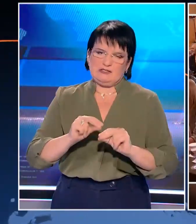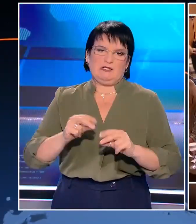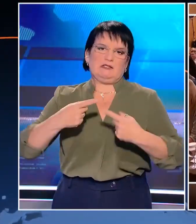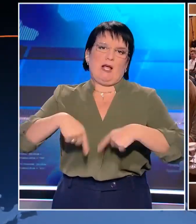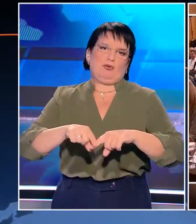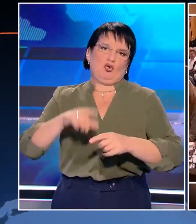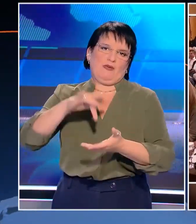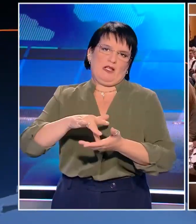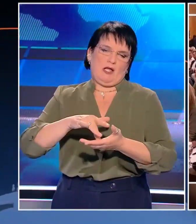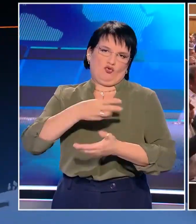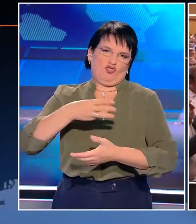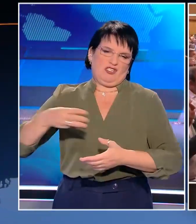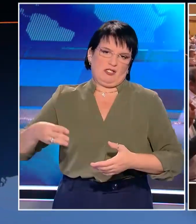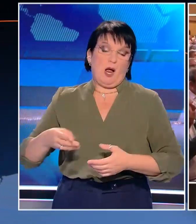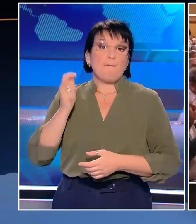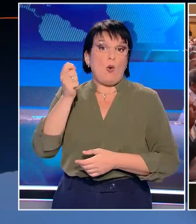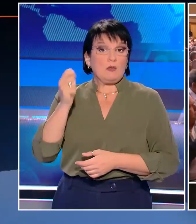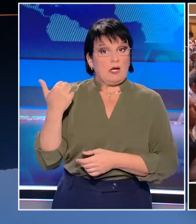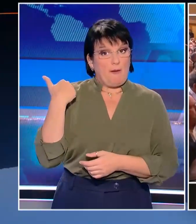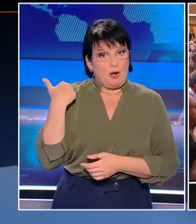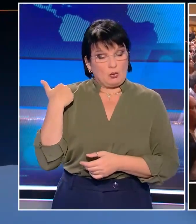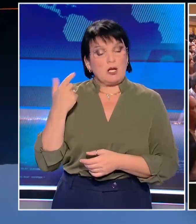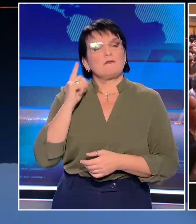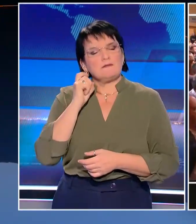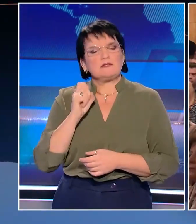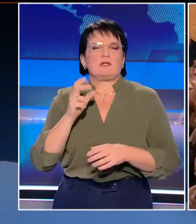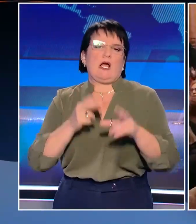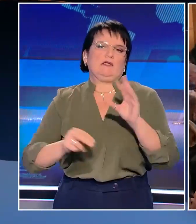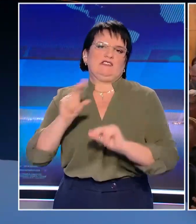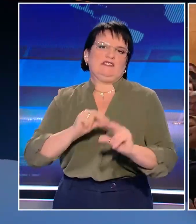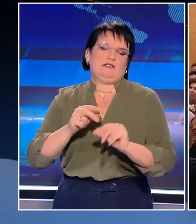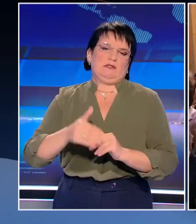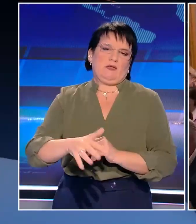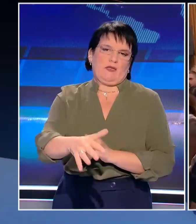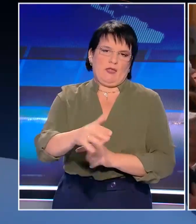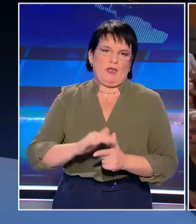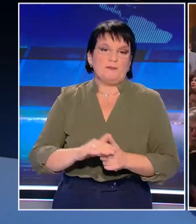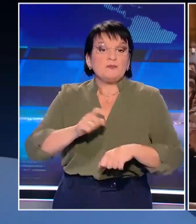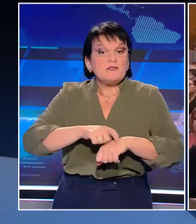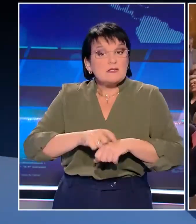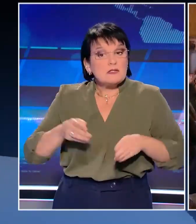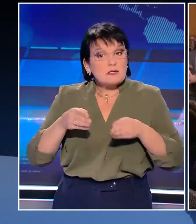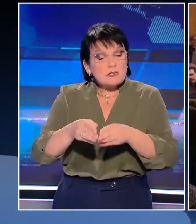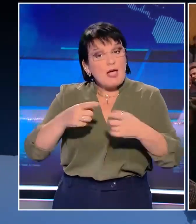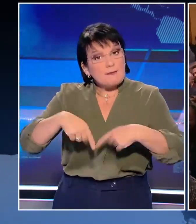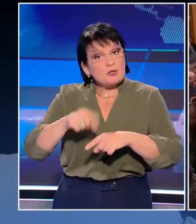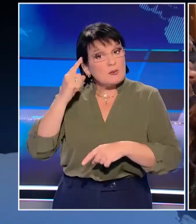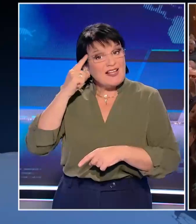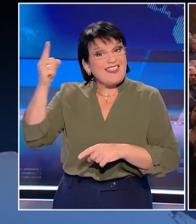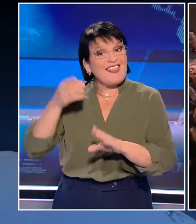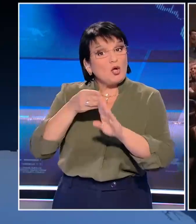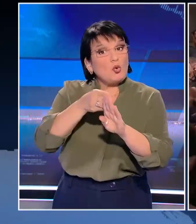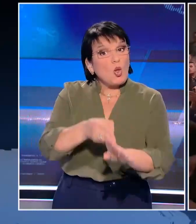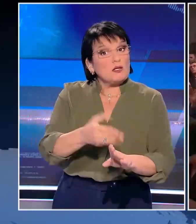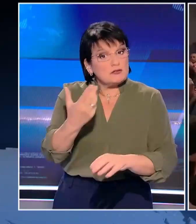Κεντρική Επιμένεια. Πολιτικά, αν με ρωτάτε, είναι δεδομένο ότι θα υπάρξει κουβέντα. Η εισήγηση υπάρχει αυτή τη στιγμή από την Επιτροπή Ιδιοντολογίας.